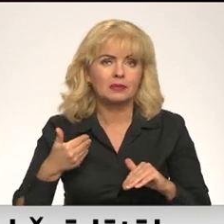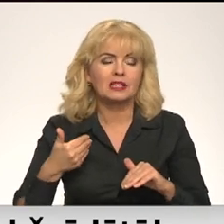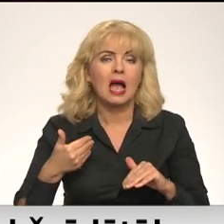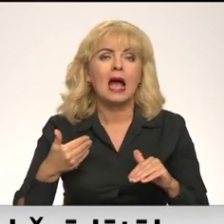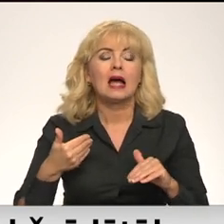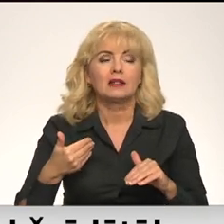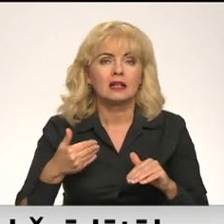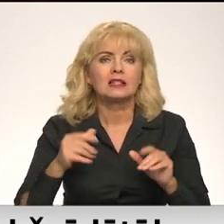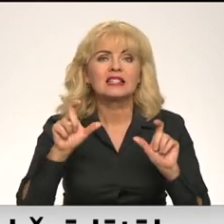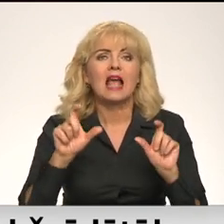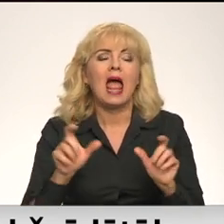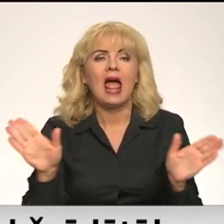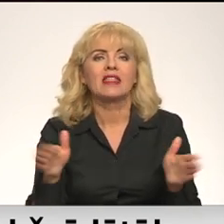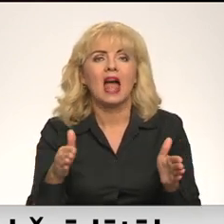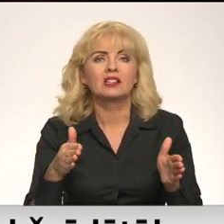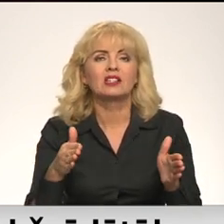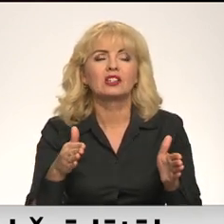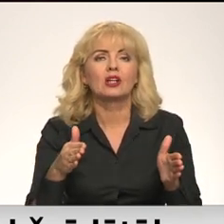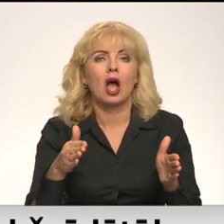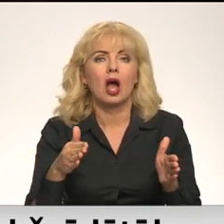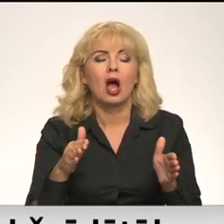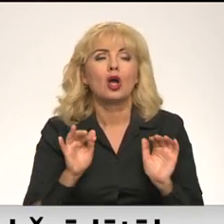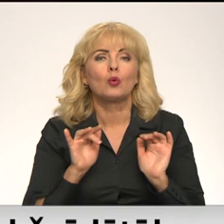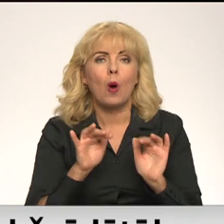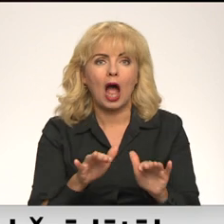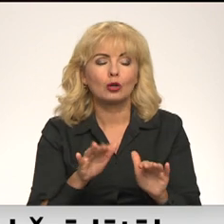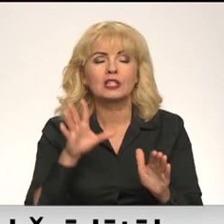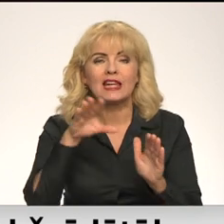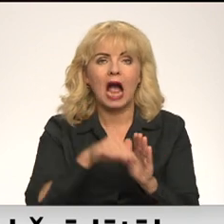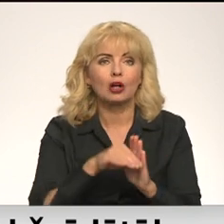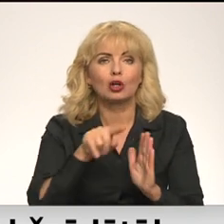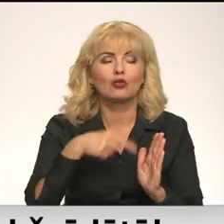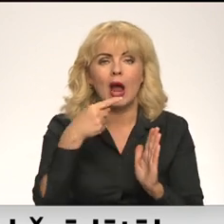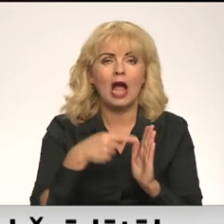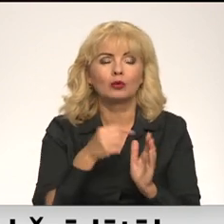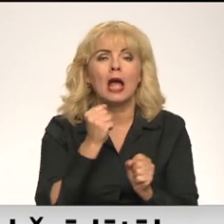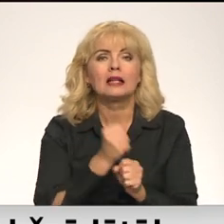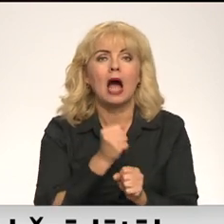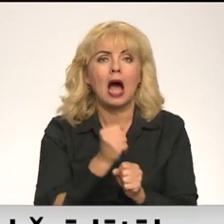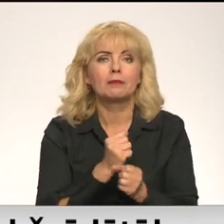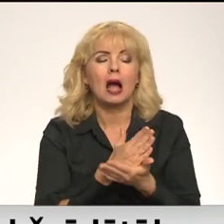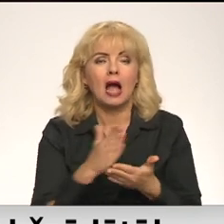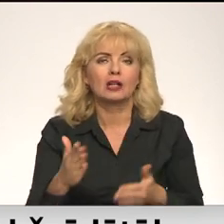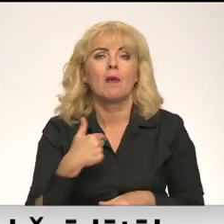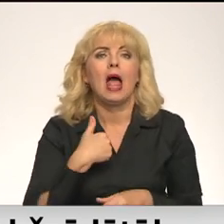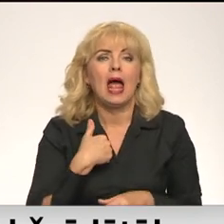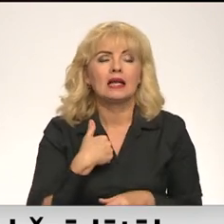sēdēs norises. Bet šobrīd, iekļaut šo jautājumu darbu kārtībā, es